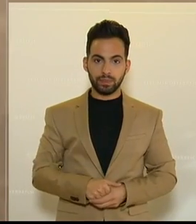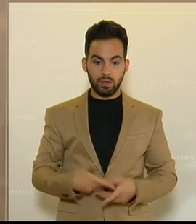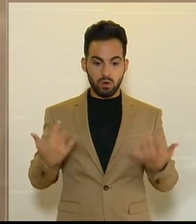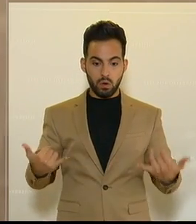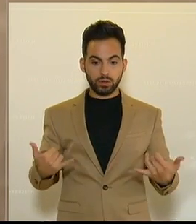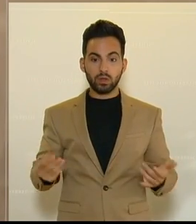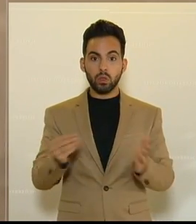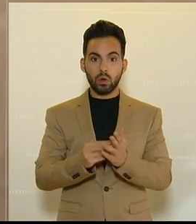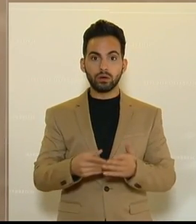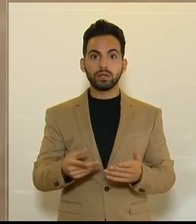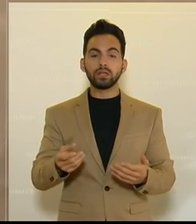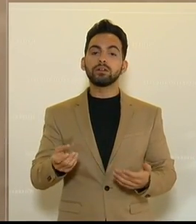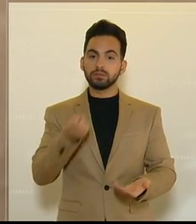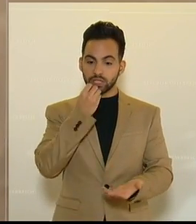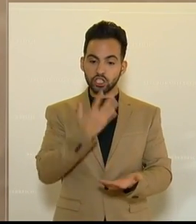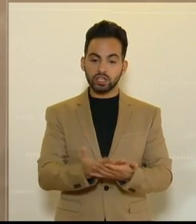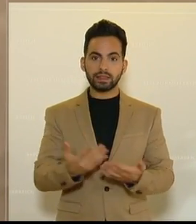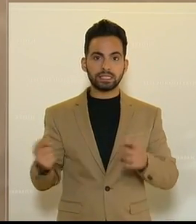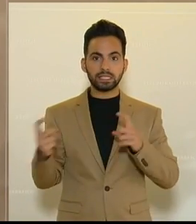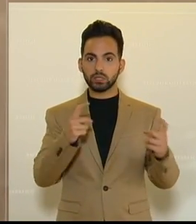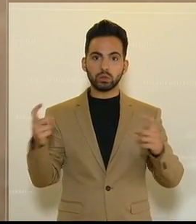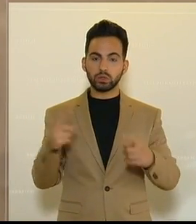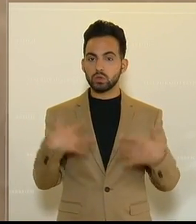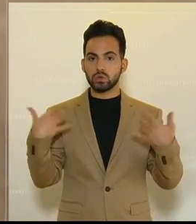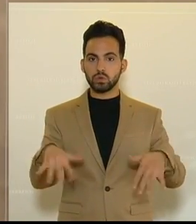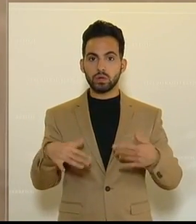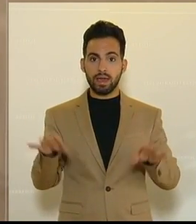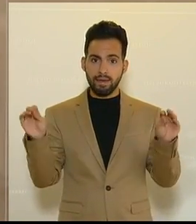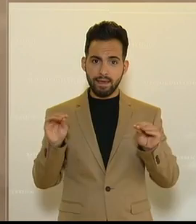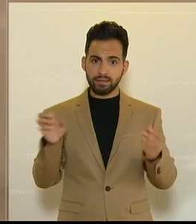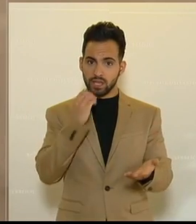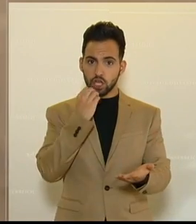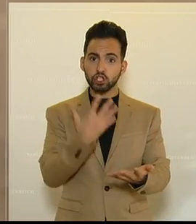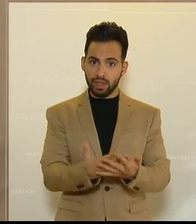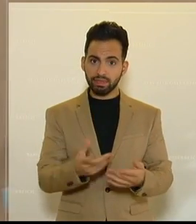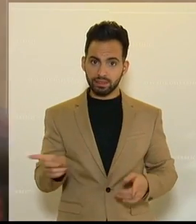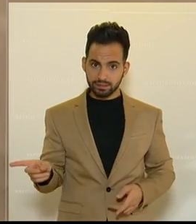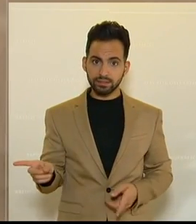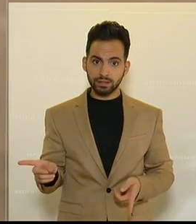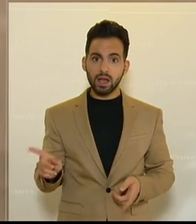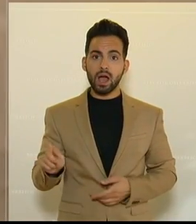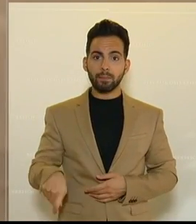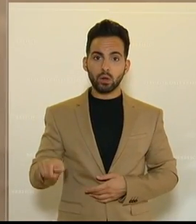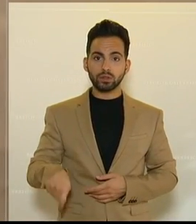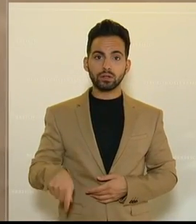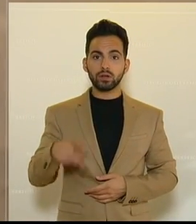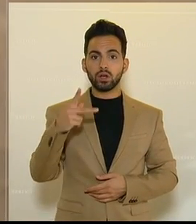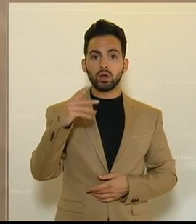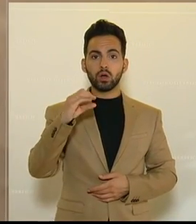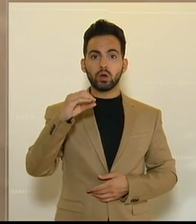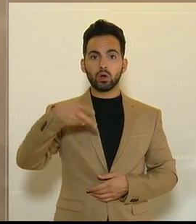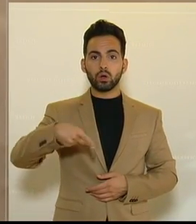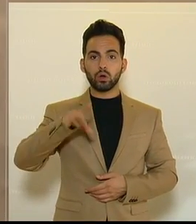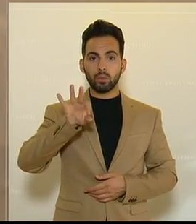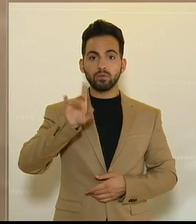Und heute noch das Geständnis jetzt in dieser Diskussion. Ein echtes Geständnis, abgeliefert vom Abgeordneten Karl-Heinz Kopf